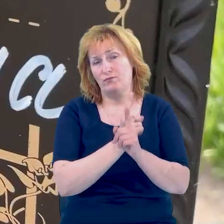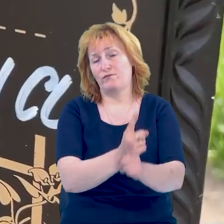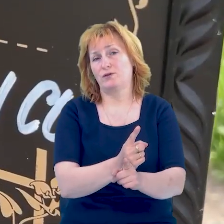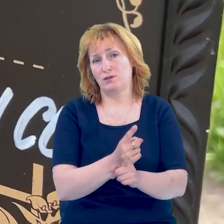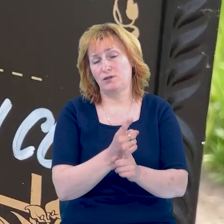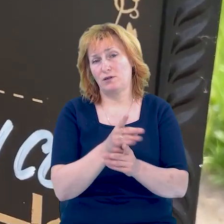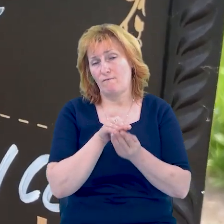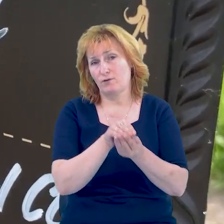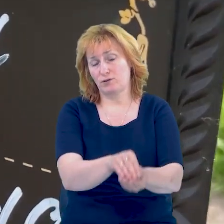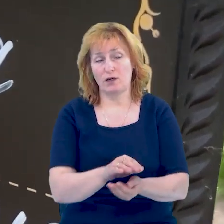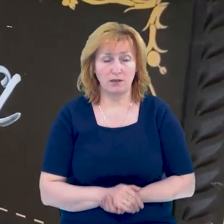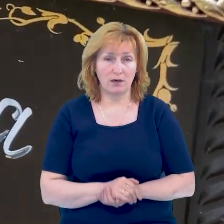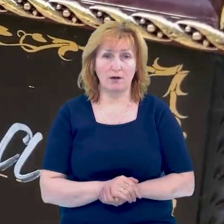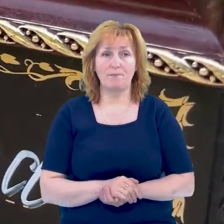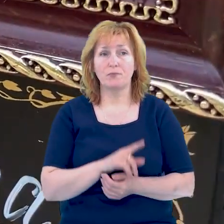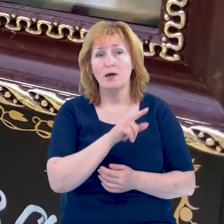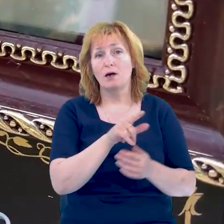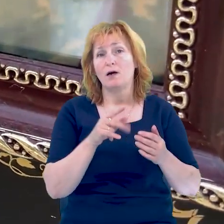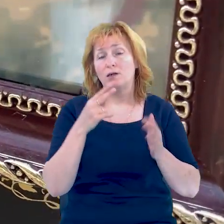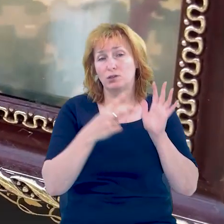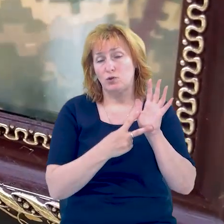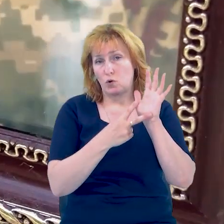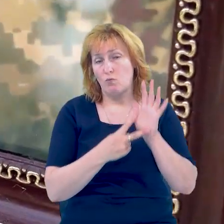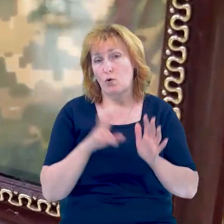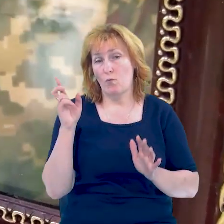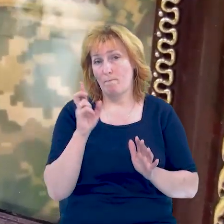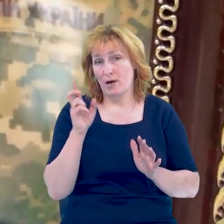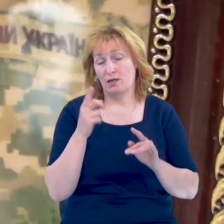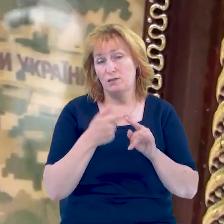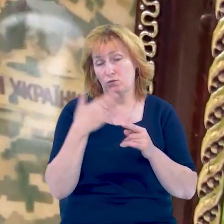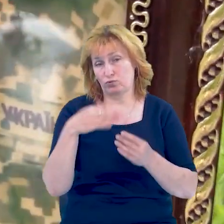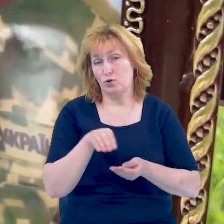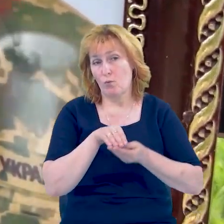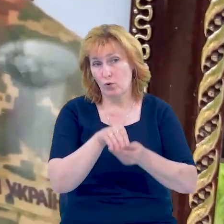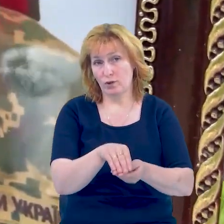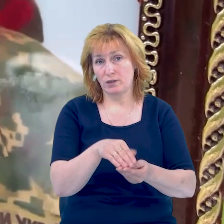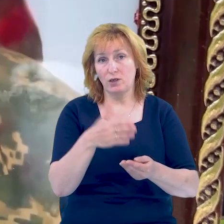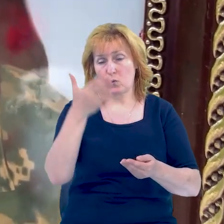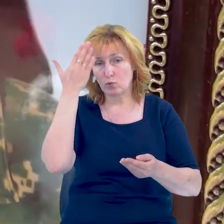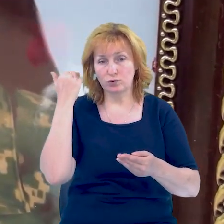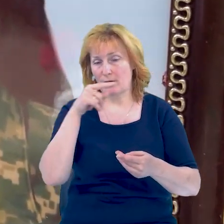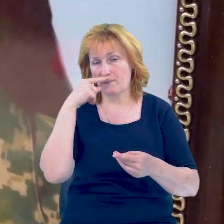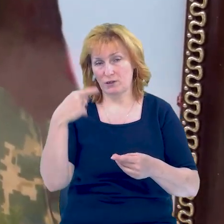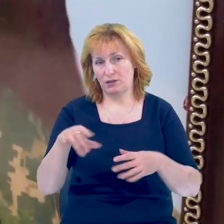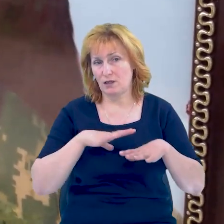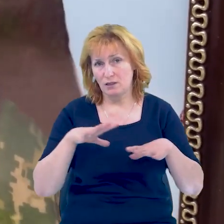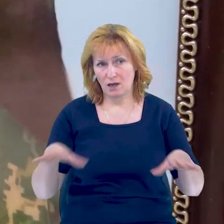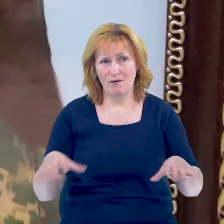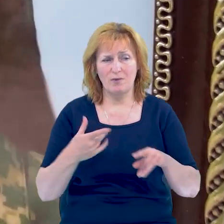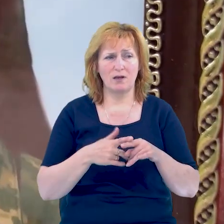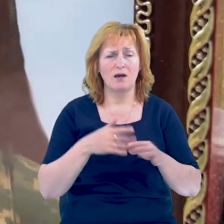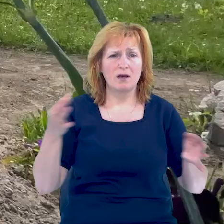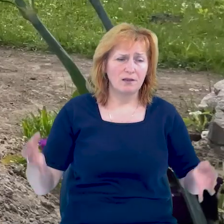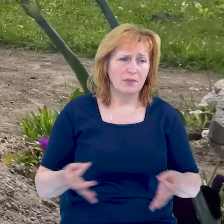дорогу. Ангеліну поховали у Колісниках 7 березня. На той час росіян у селі вже не було. Поховали, я ж кажу, без всяких